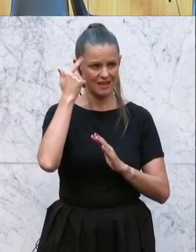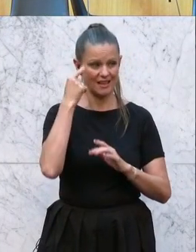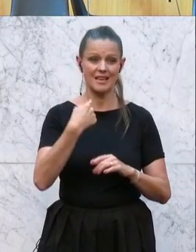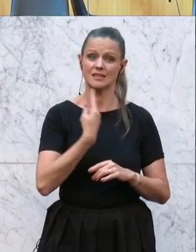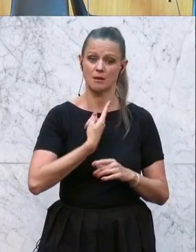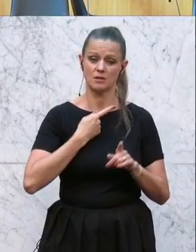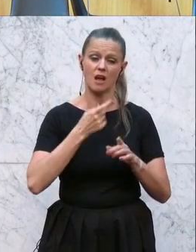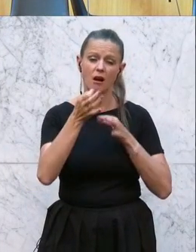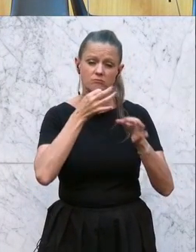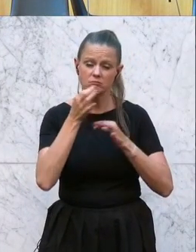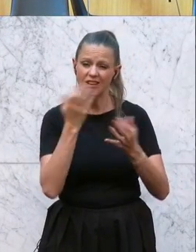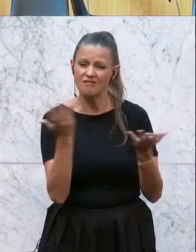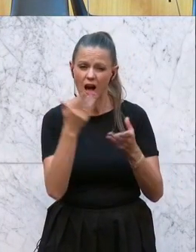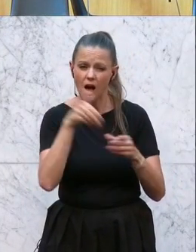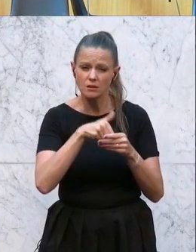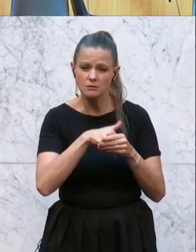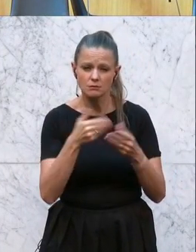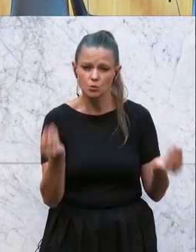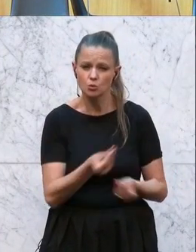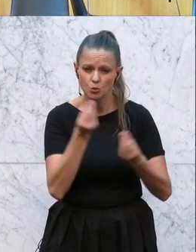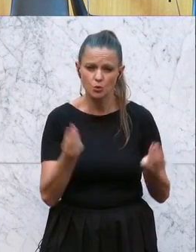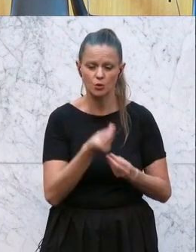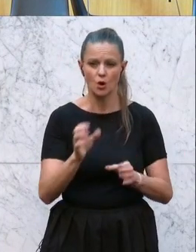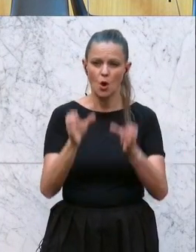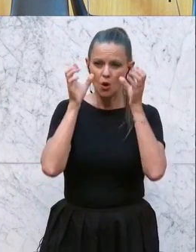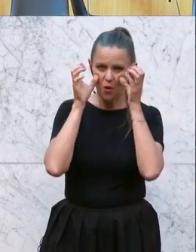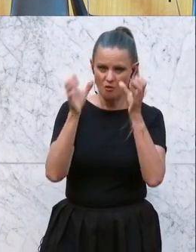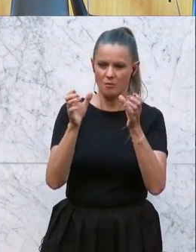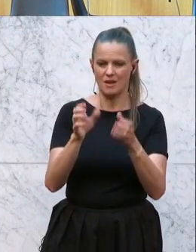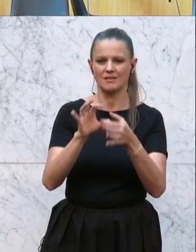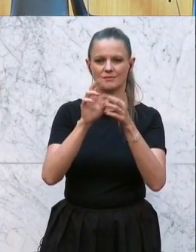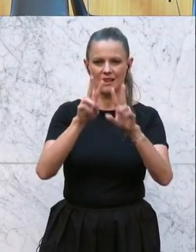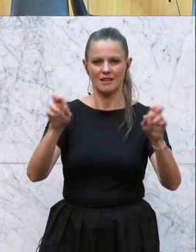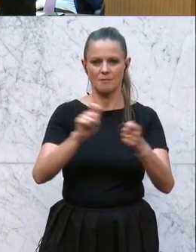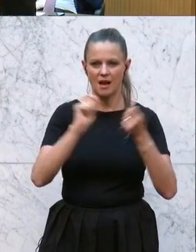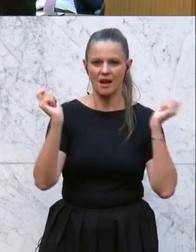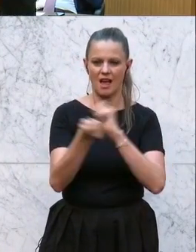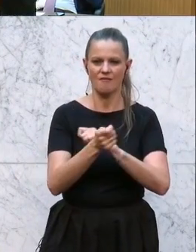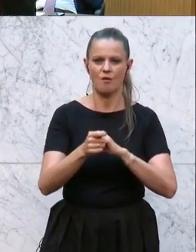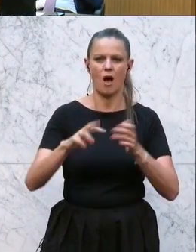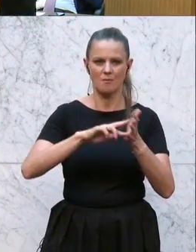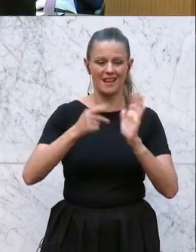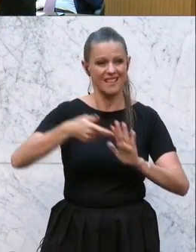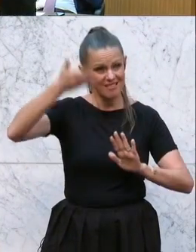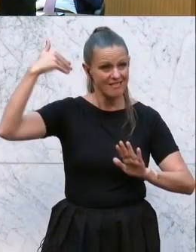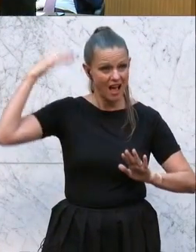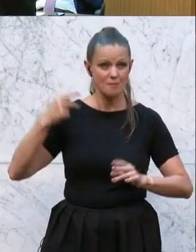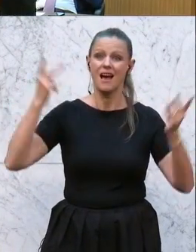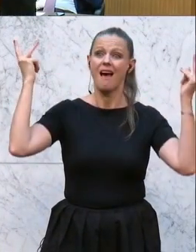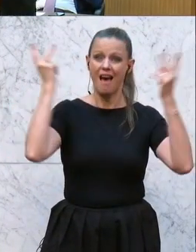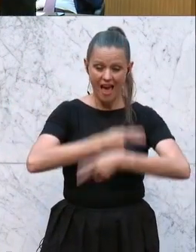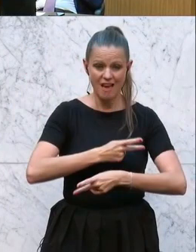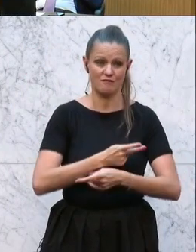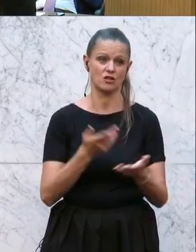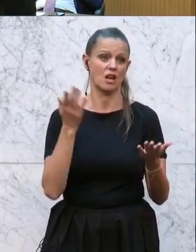erkundigt, woran das lag. Wenn die ÖVP zu den Reformplänen vor zehn Jahren zugestimmt hätte, dann